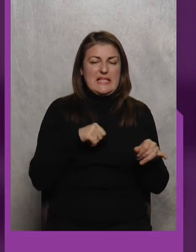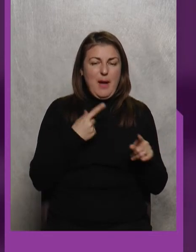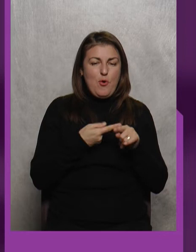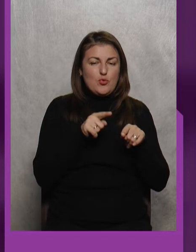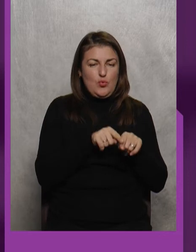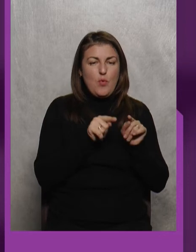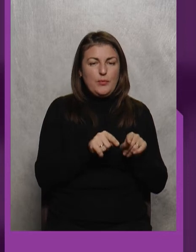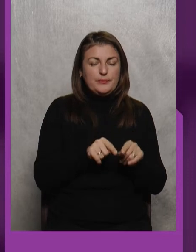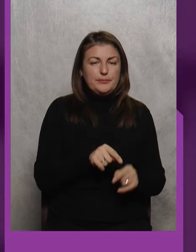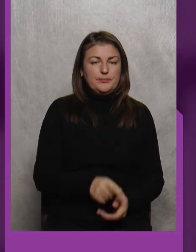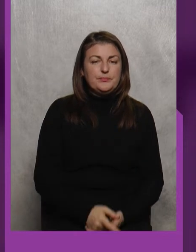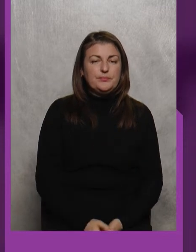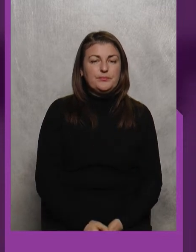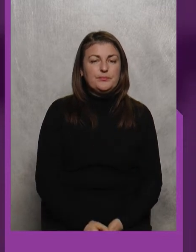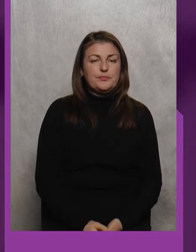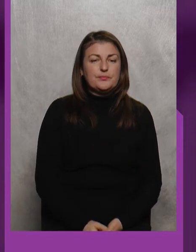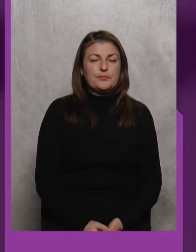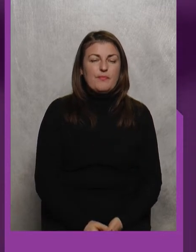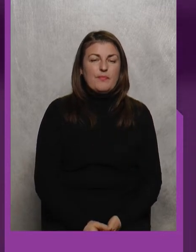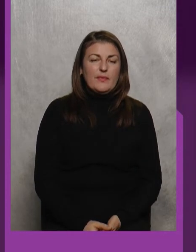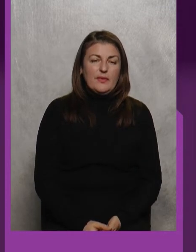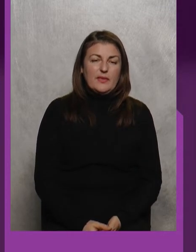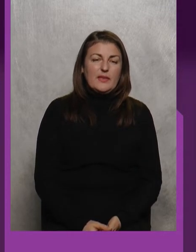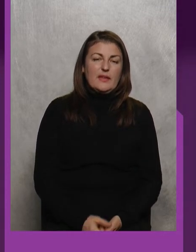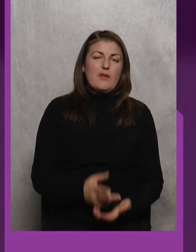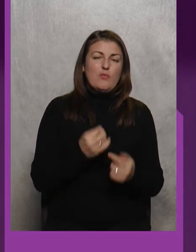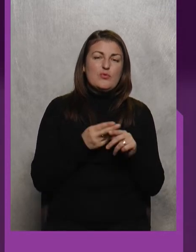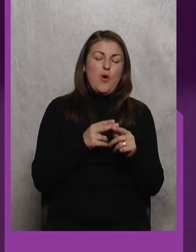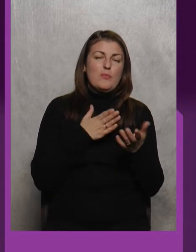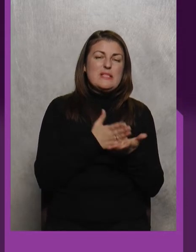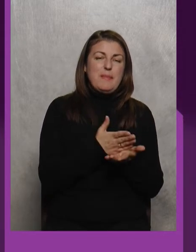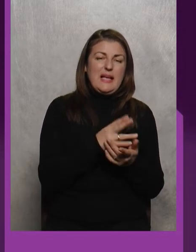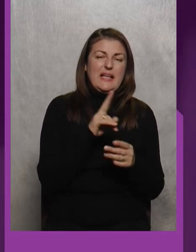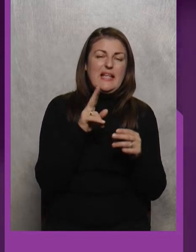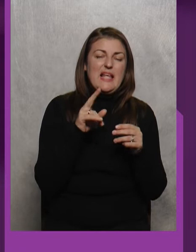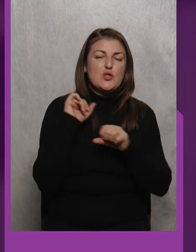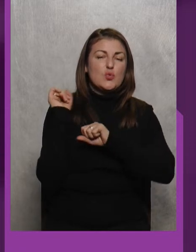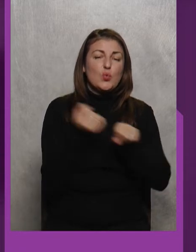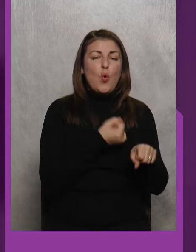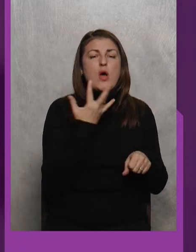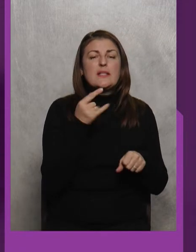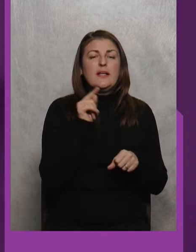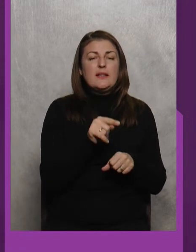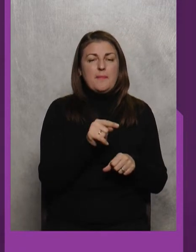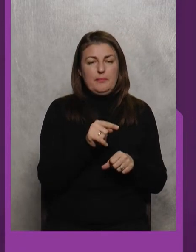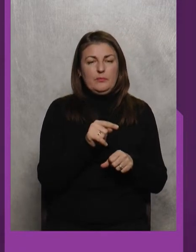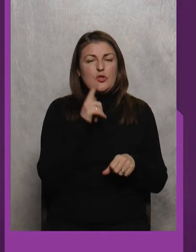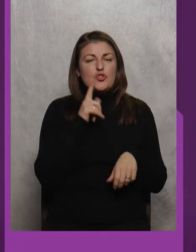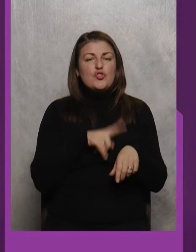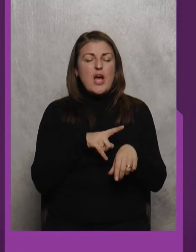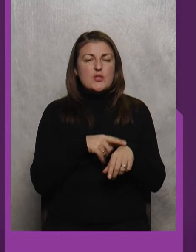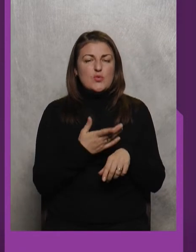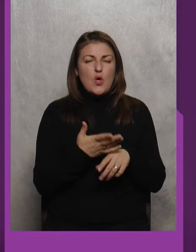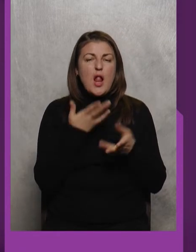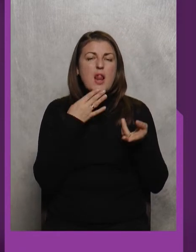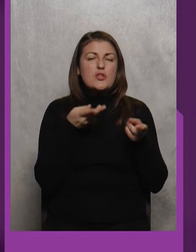спектрі, скажімо так У цьому спектрі дзюдо Скільки там часу